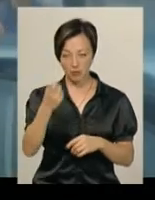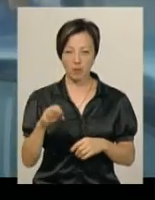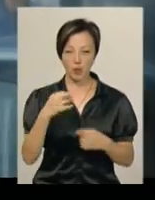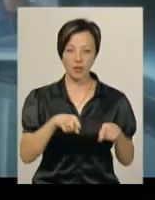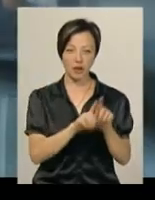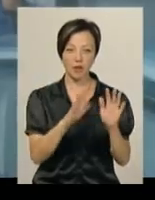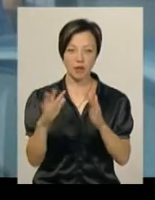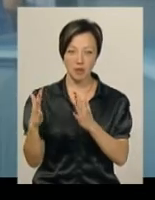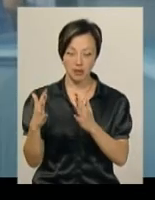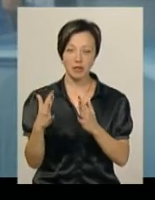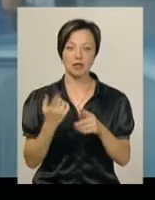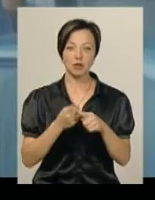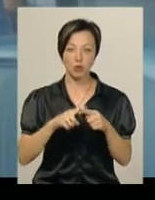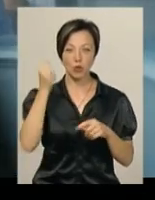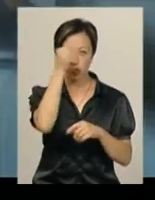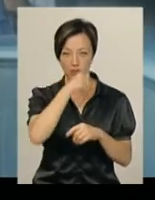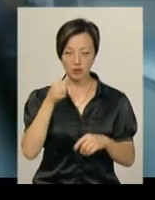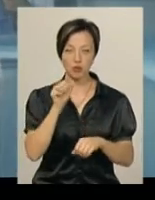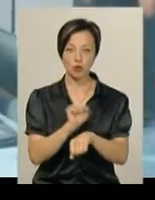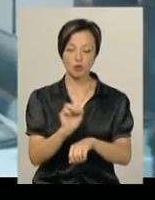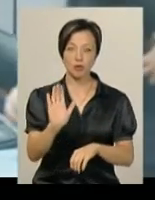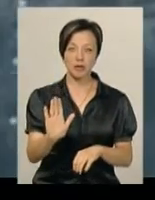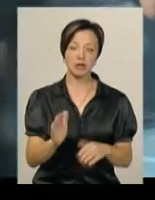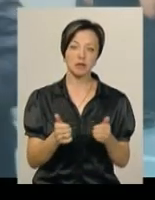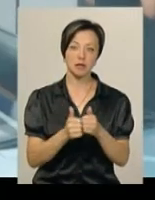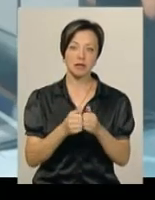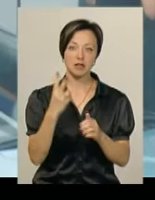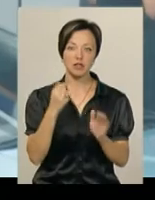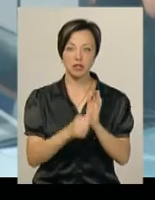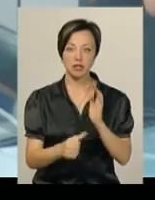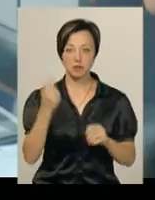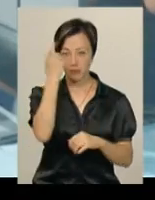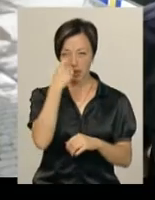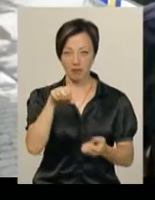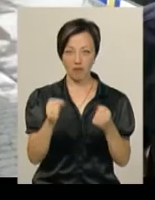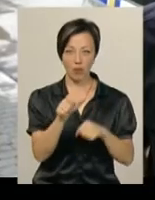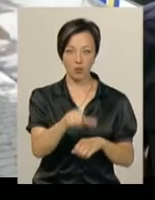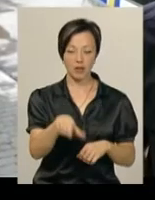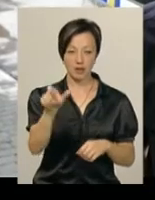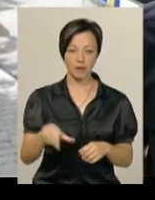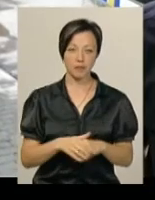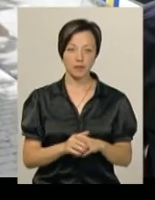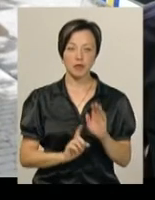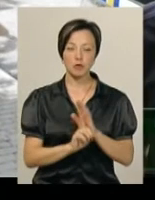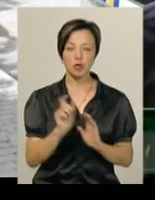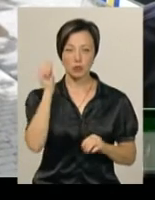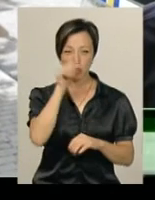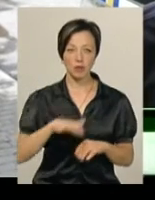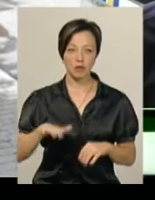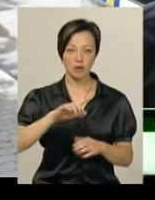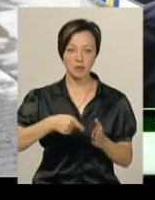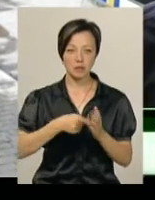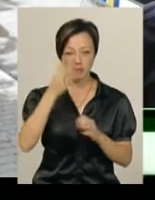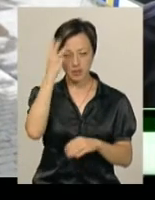про такі випадки поліцейських, цьогоріч зупинили близько 260 нетверезих кермувальників. З початку року на території міста Хмельницького було